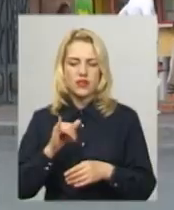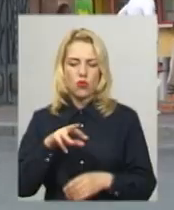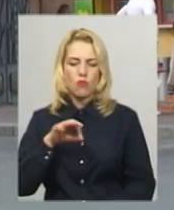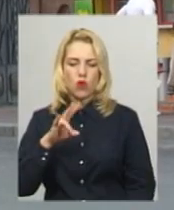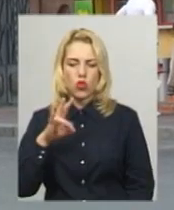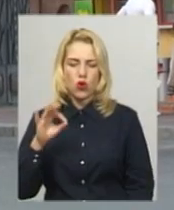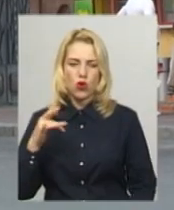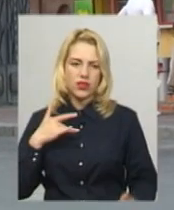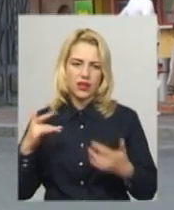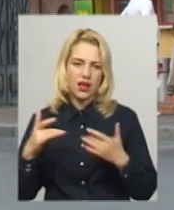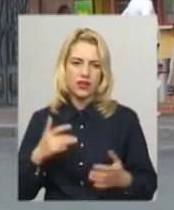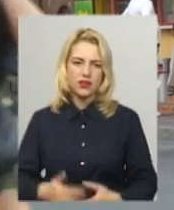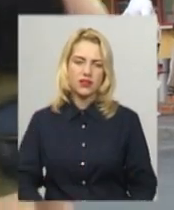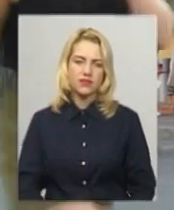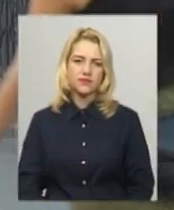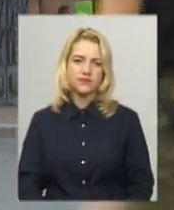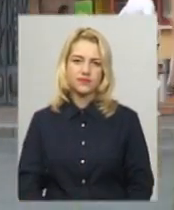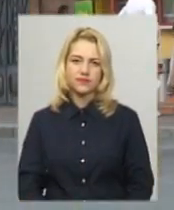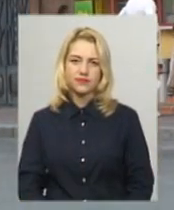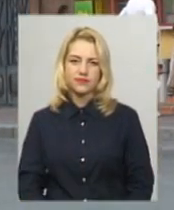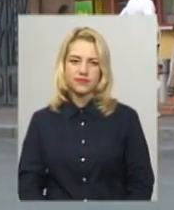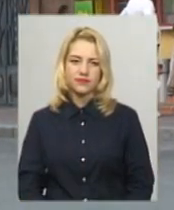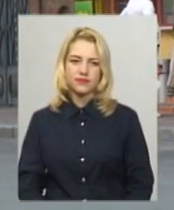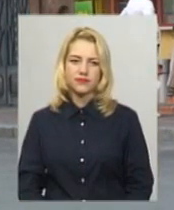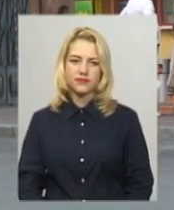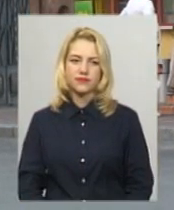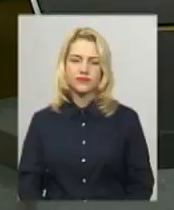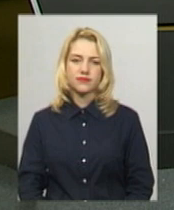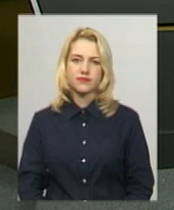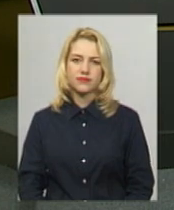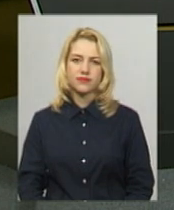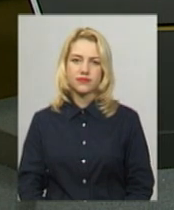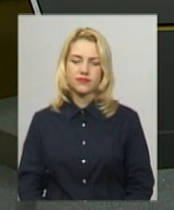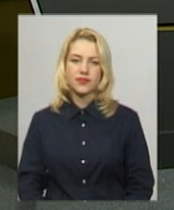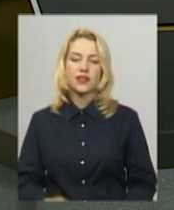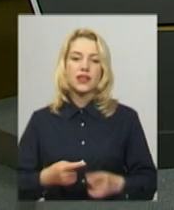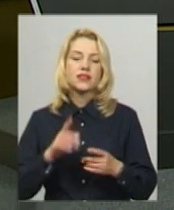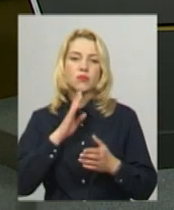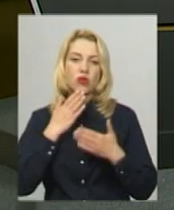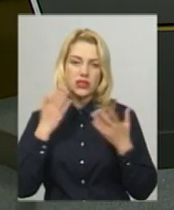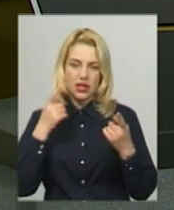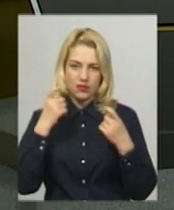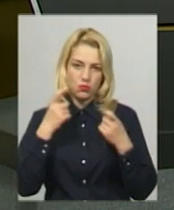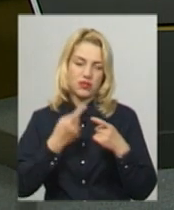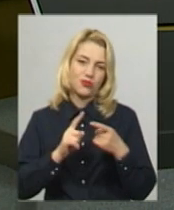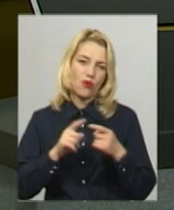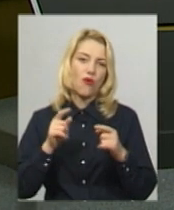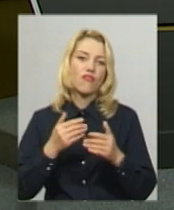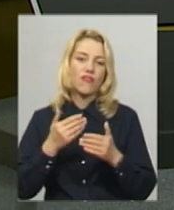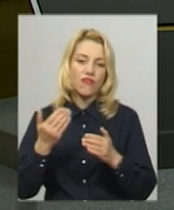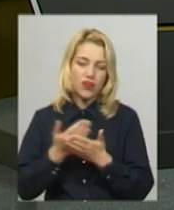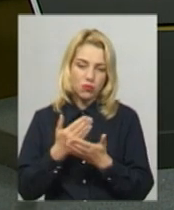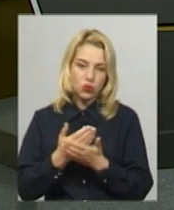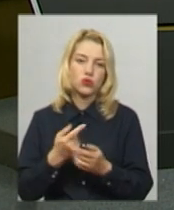Гумений, Олександр Горішевський, новини Поділяцентр. Це була остання інформація цього випуску. Дивіться